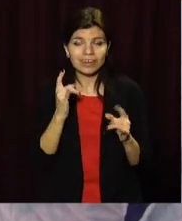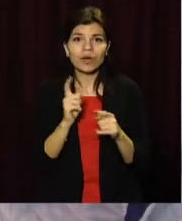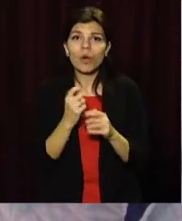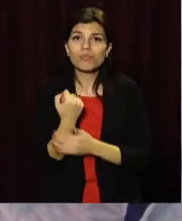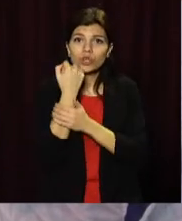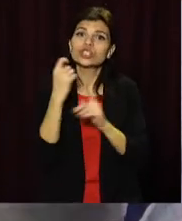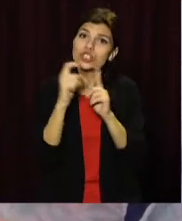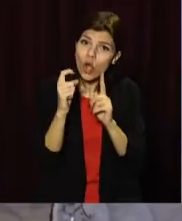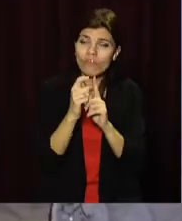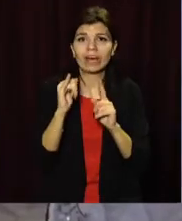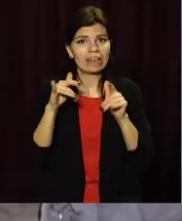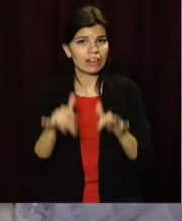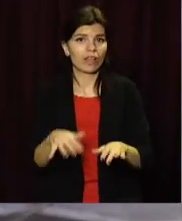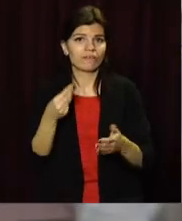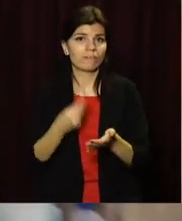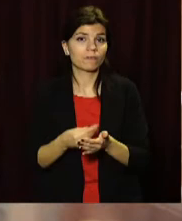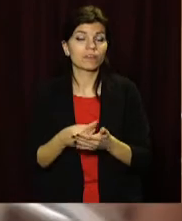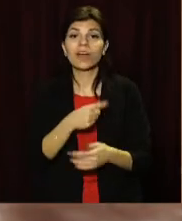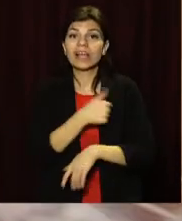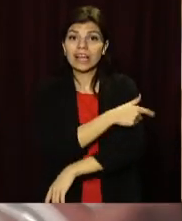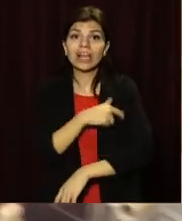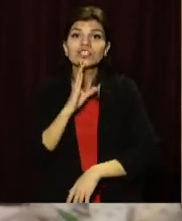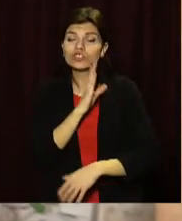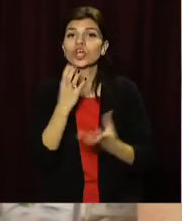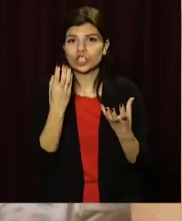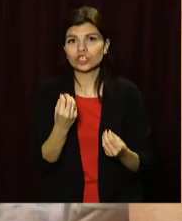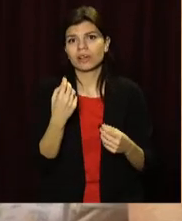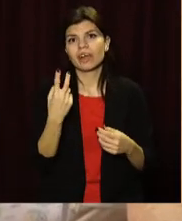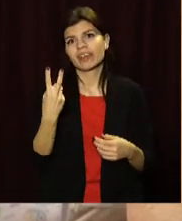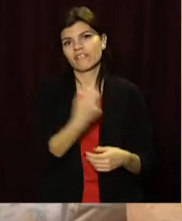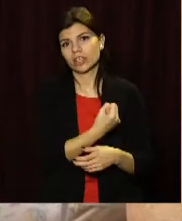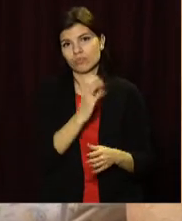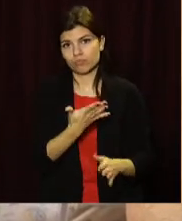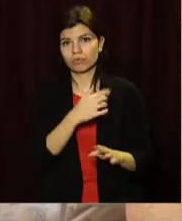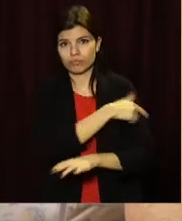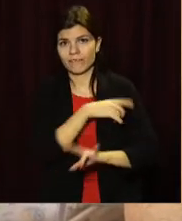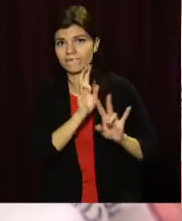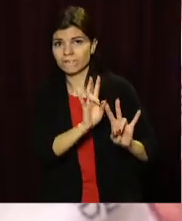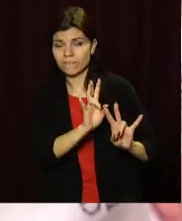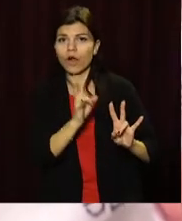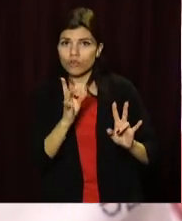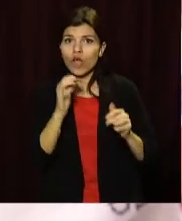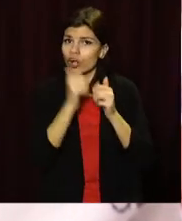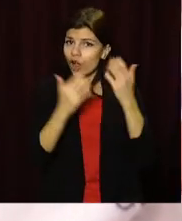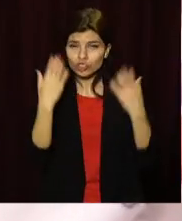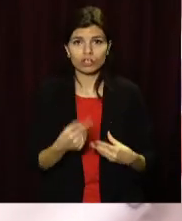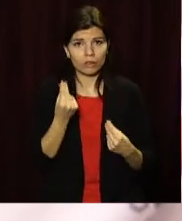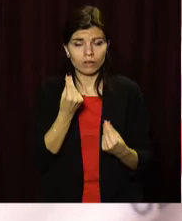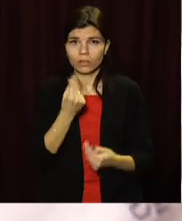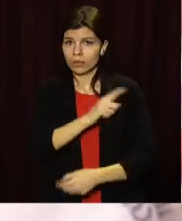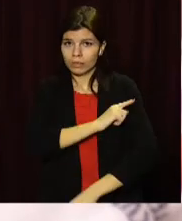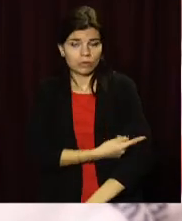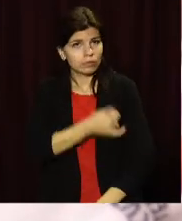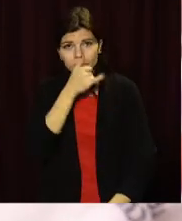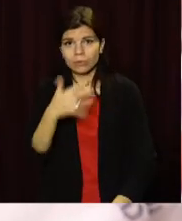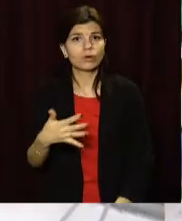і словом, і делом. У лікарні дівчинка пробуде ще зо два тижні, але кожен день це непосильна сума для родини, яка вже майже